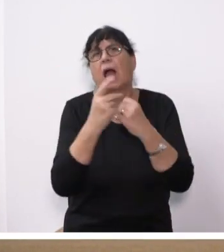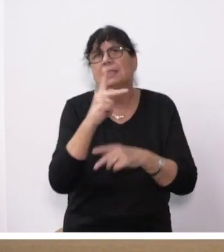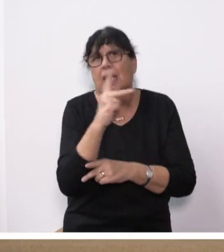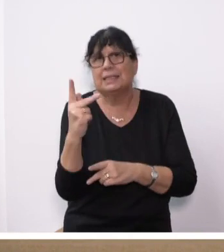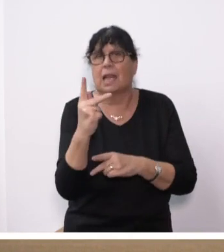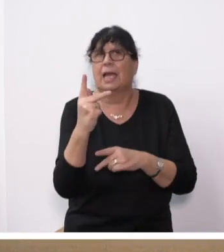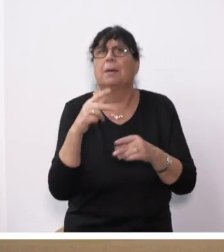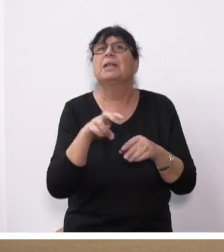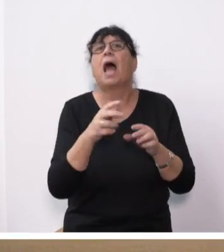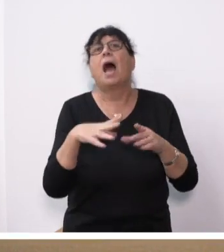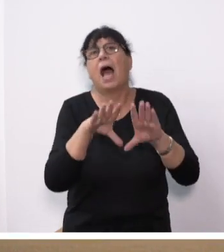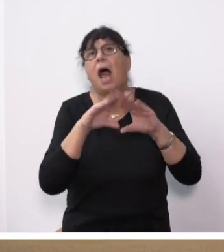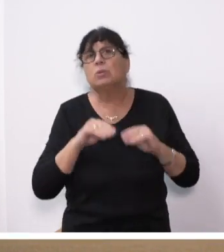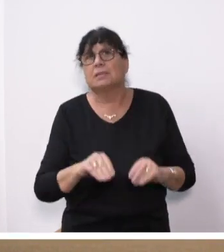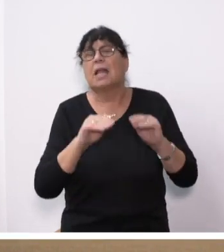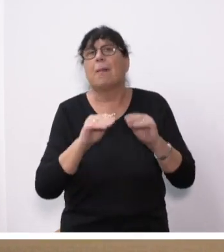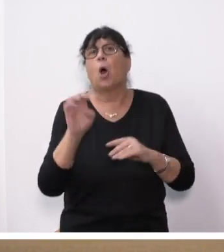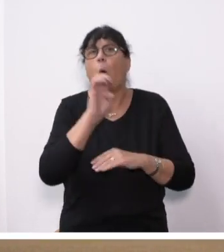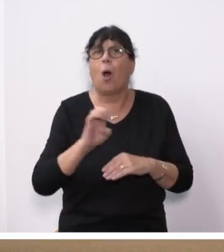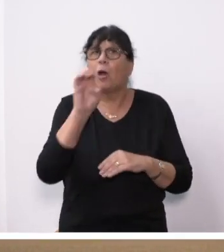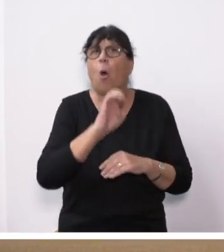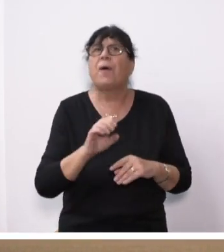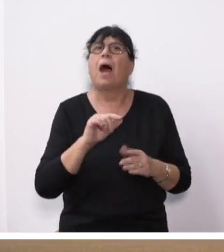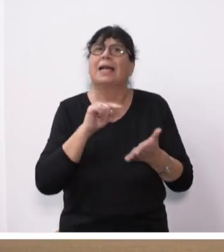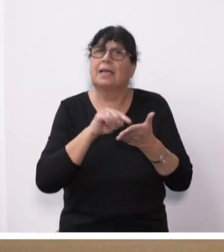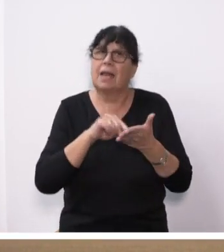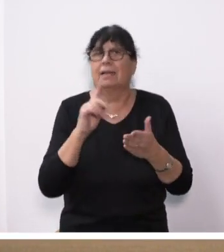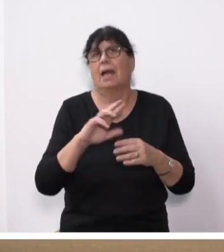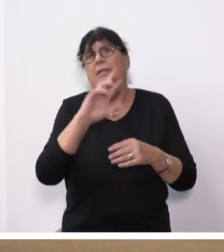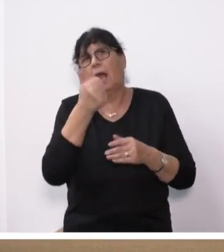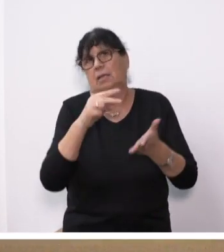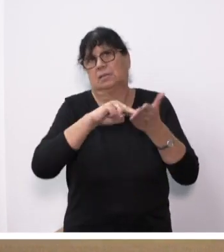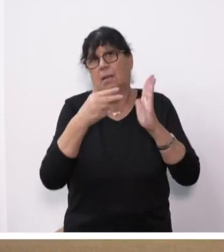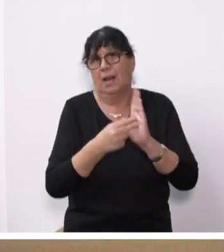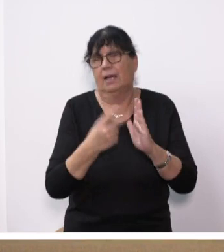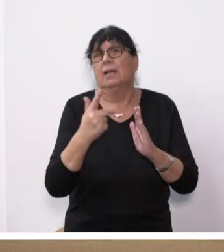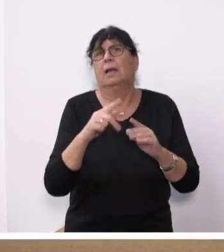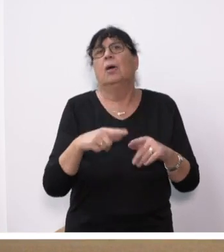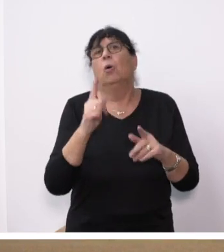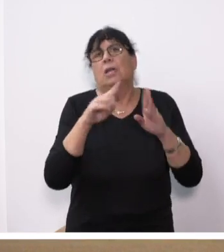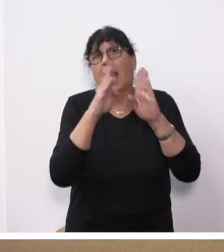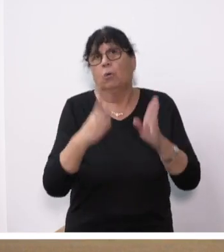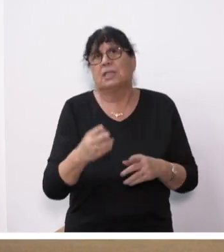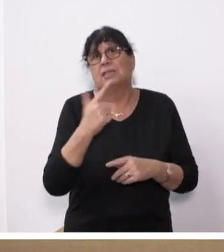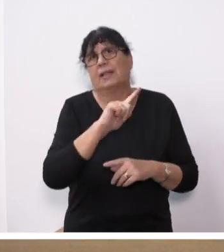Europaangelegenheiten betreffenden Einzelpläne und Kapitel des Haushaltes 2024